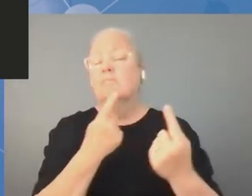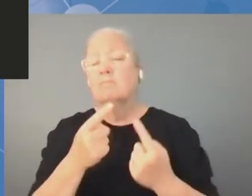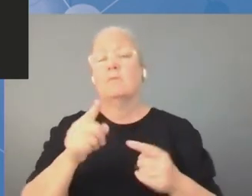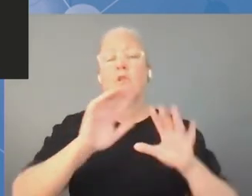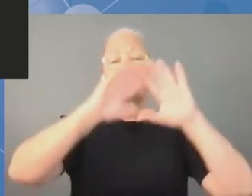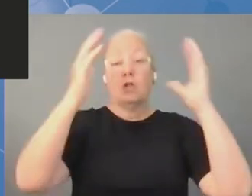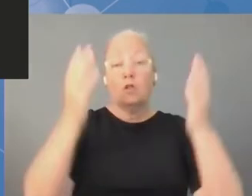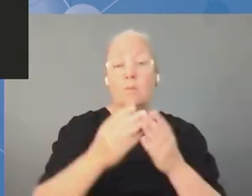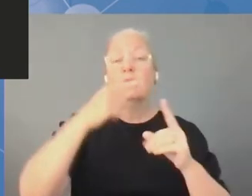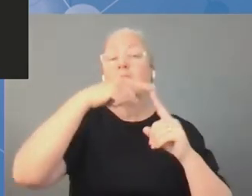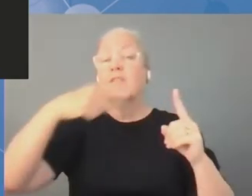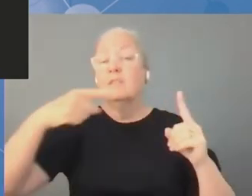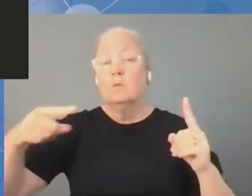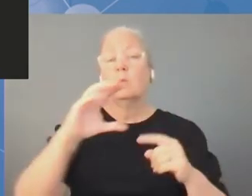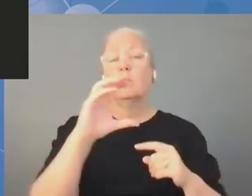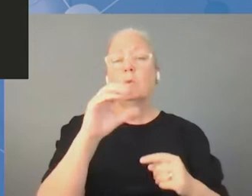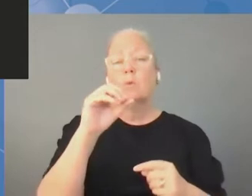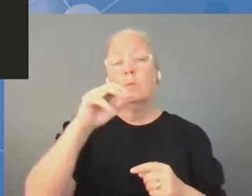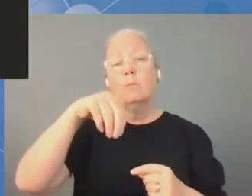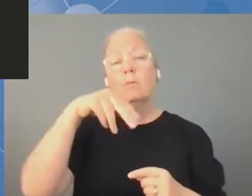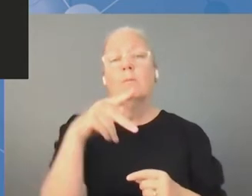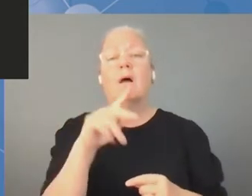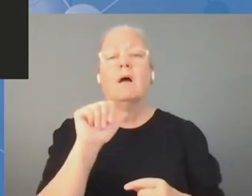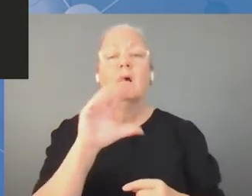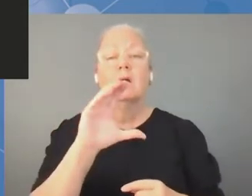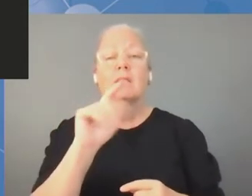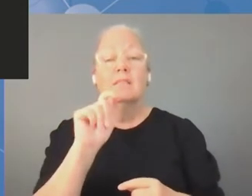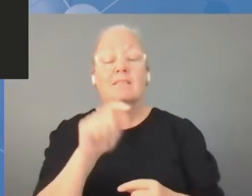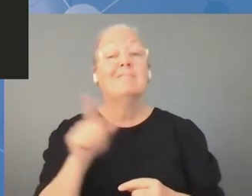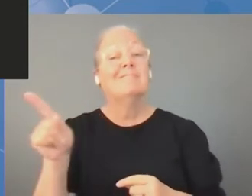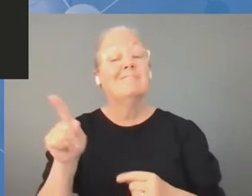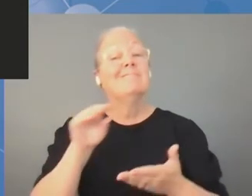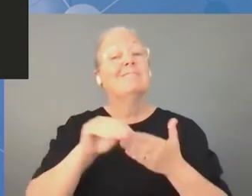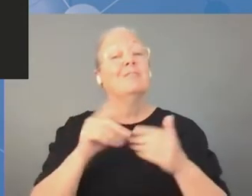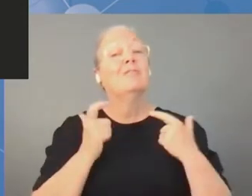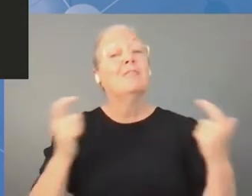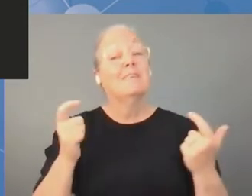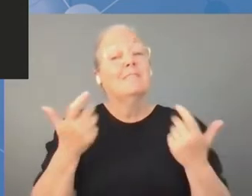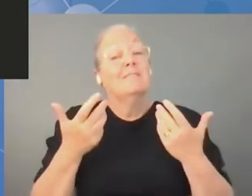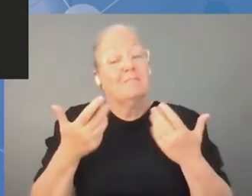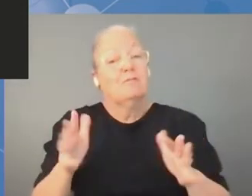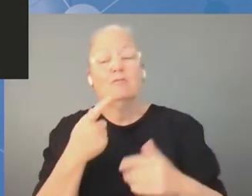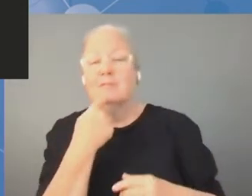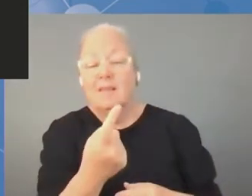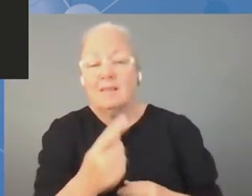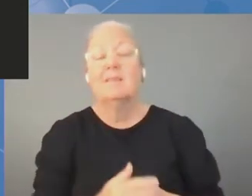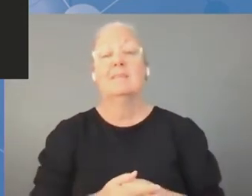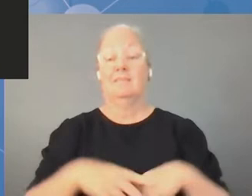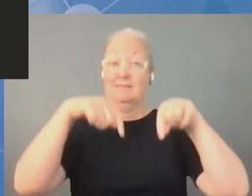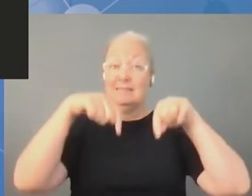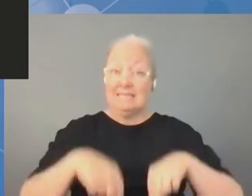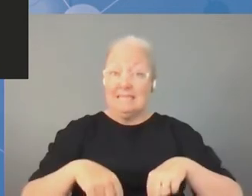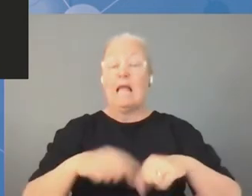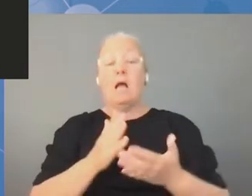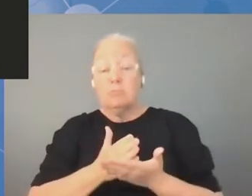szczycie cyfrowym, kiedy będziemy rozmawiać o globalnym porozumieniu cyfrowym zaproponowanym przez sekretarza generalnego. Mam